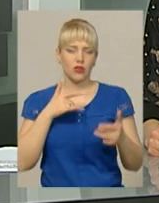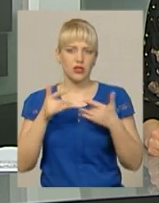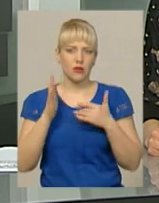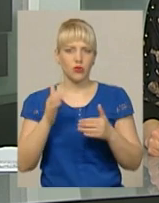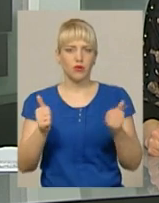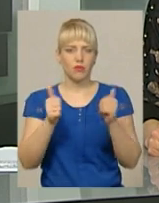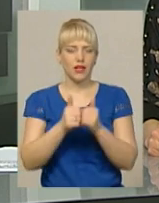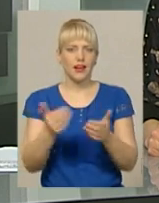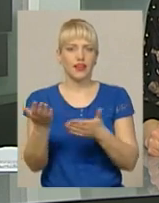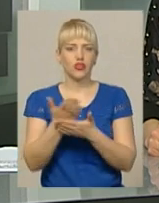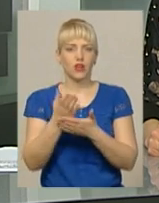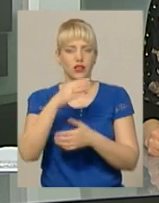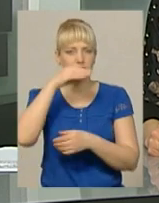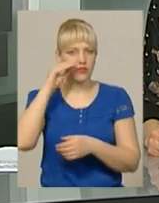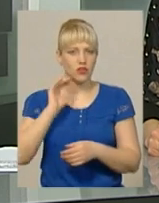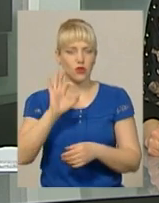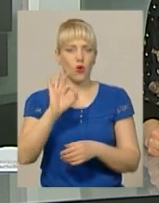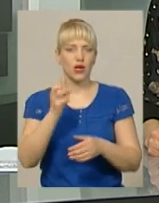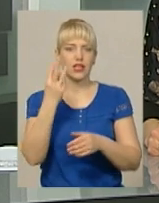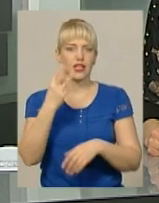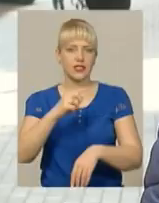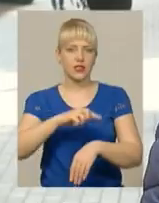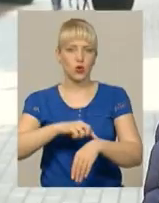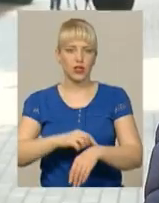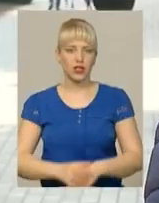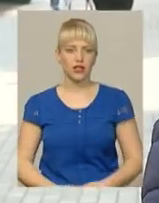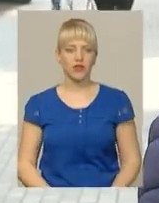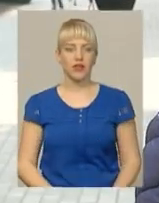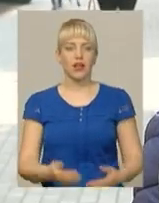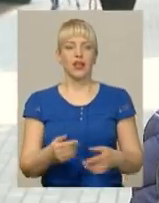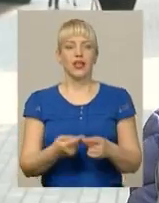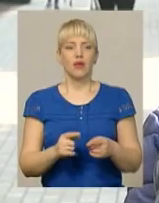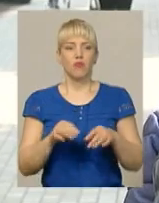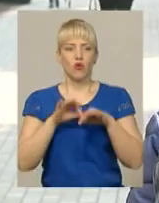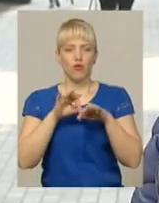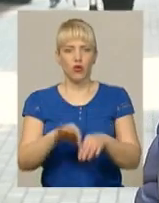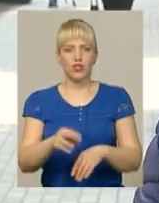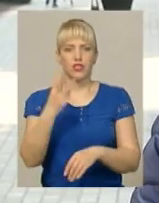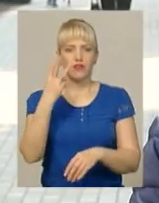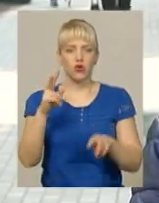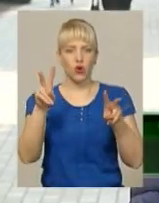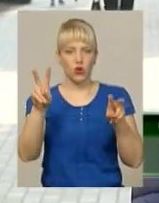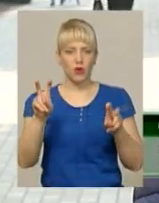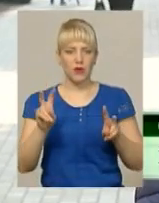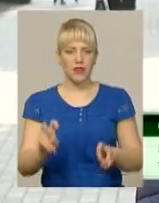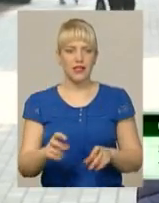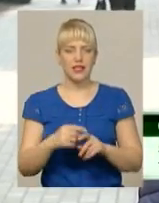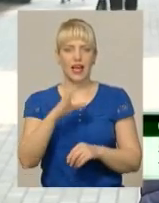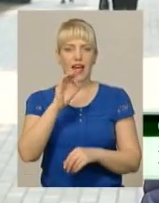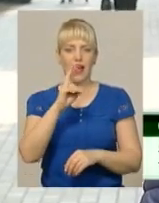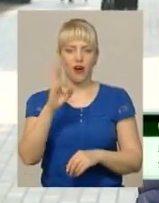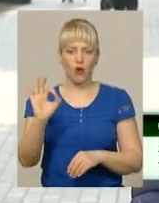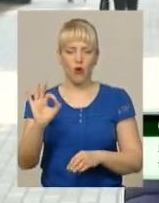кінотеатру імені Шевченка у 13-й годині. Фестиваль проводиться в трьох номінаціях. Це еко